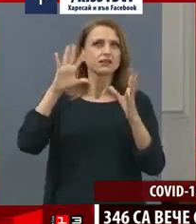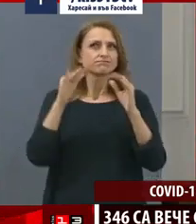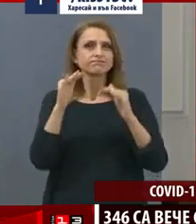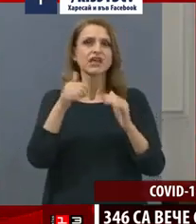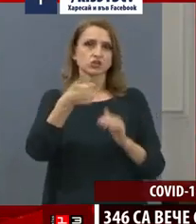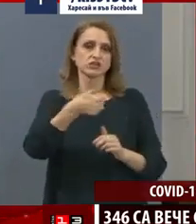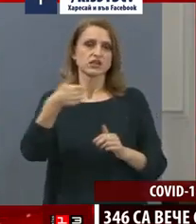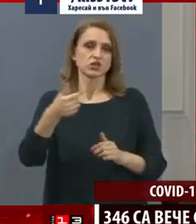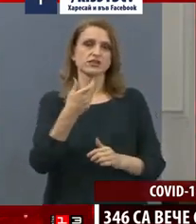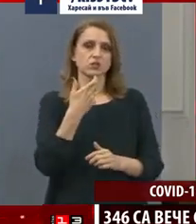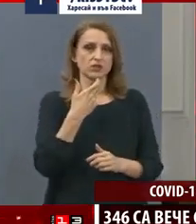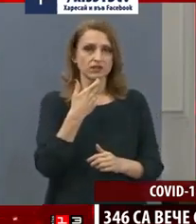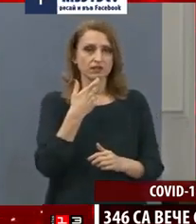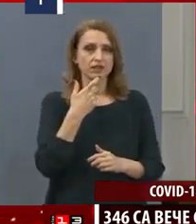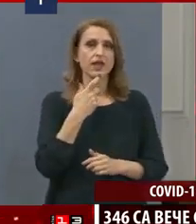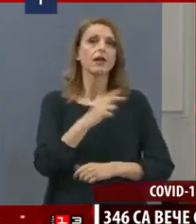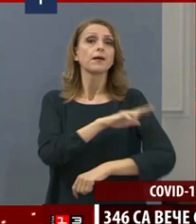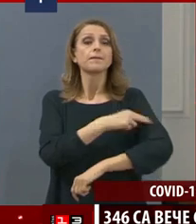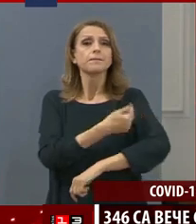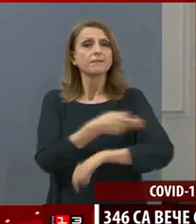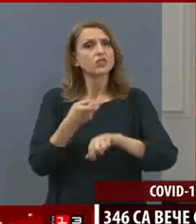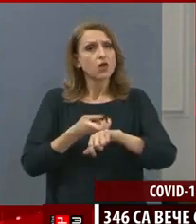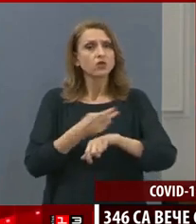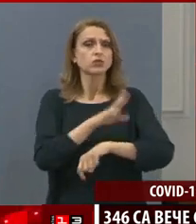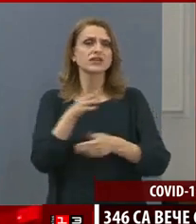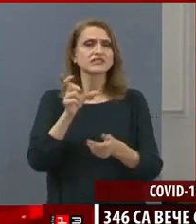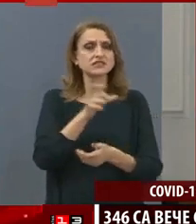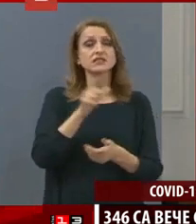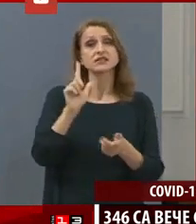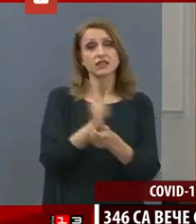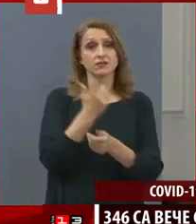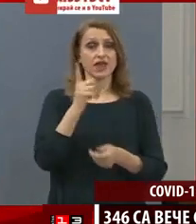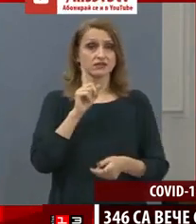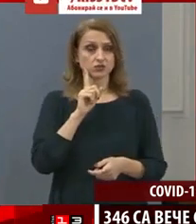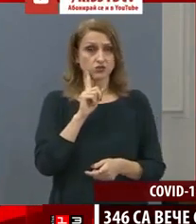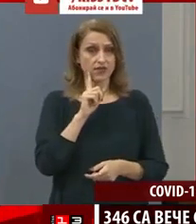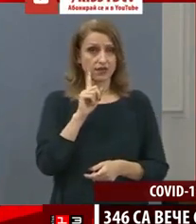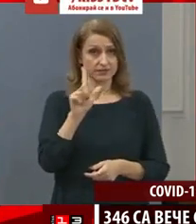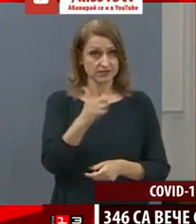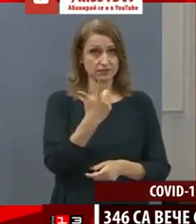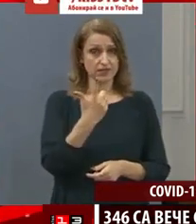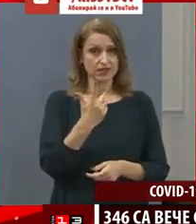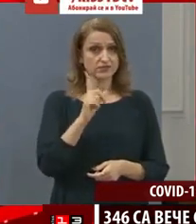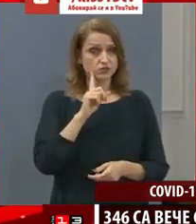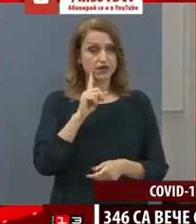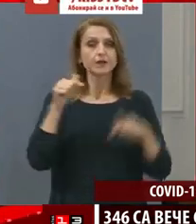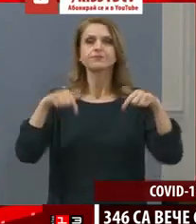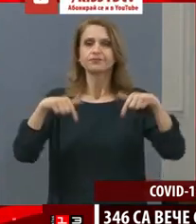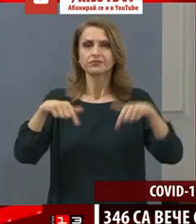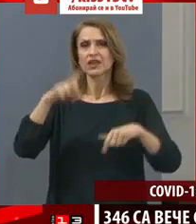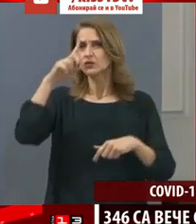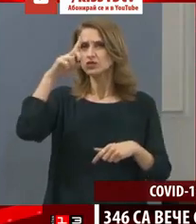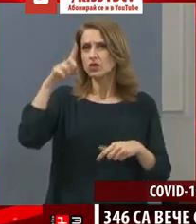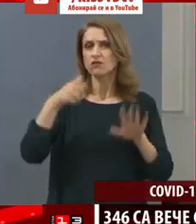Медицински персонал са 17 човека. Днешните случаи са от София 6,